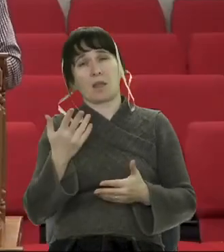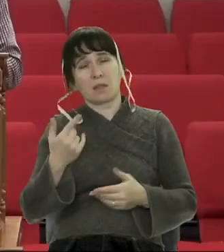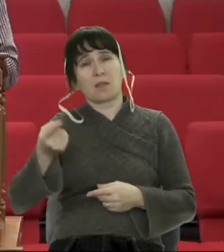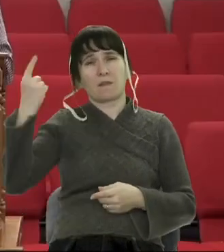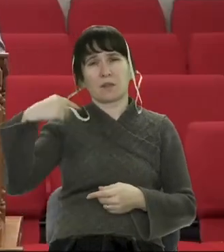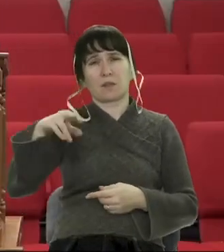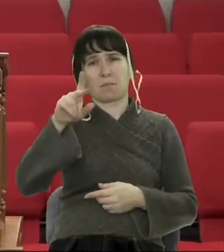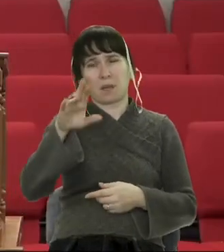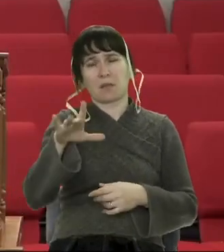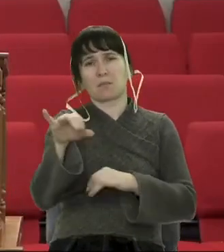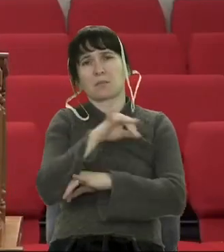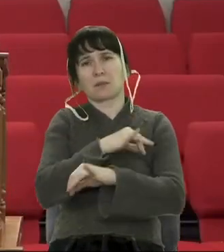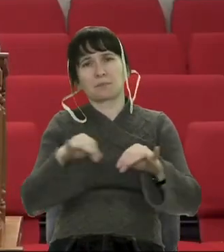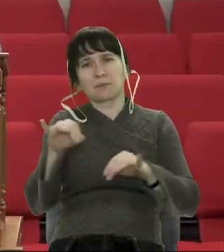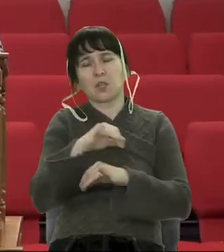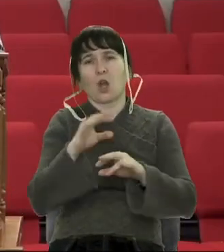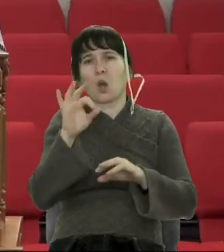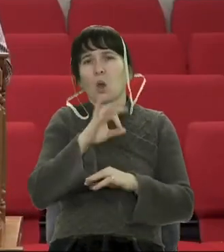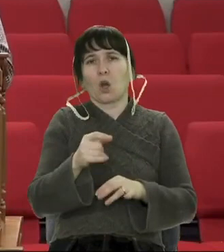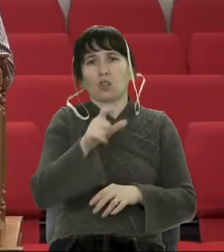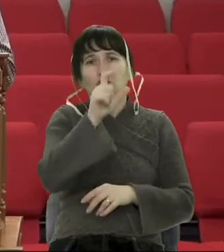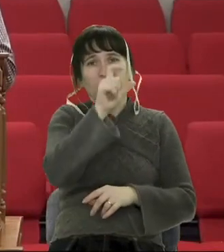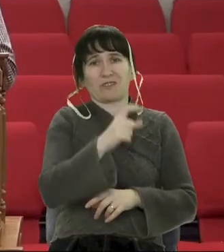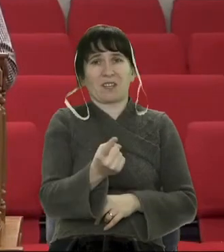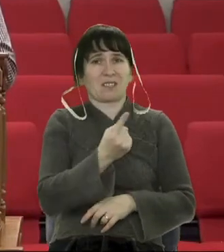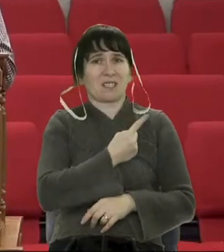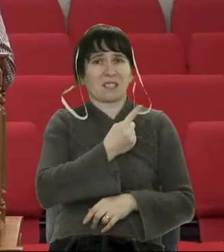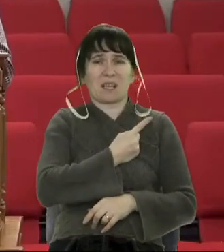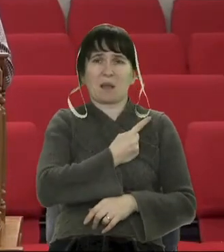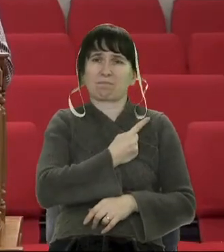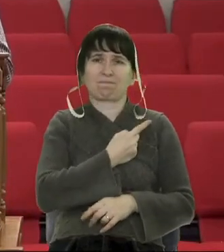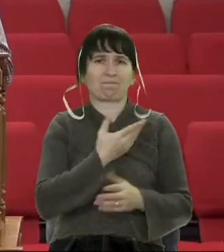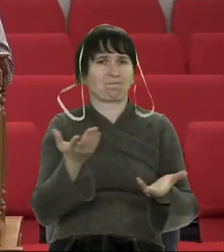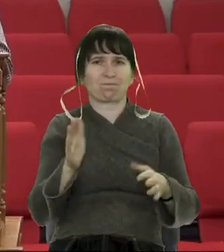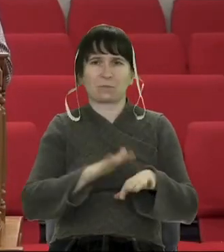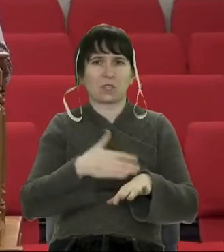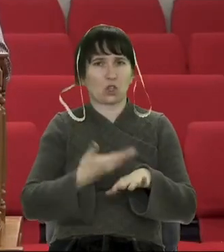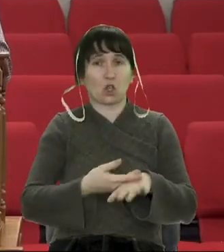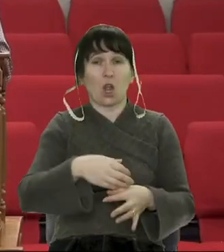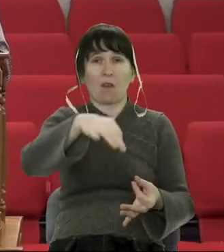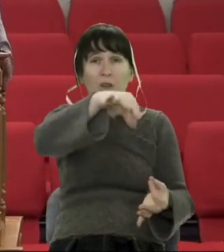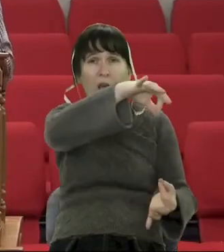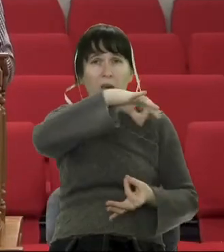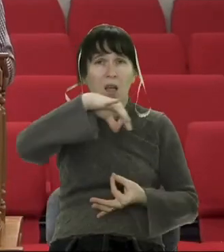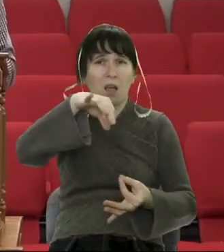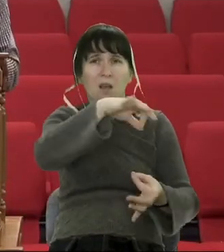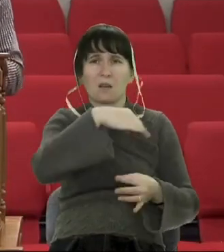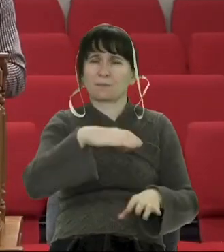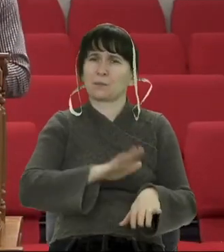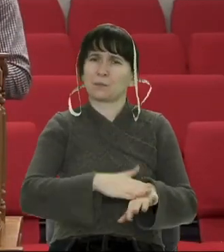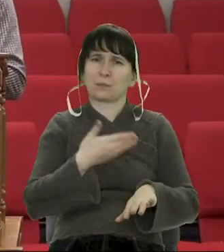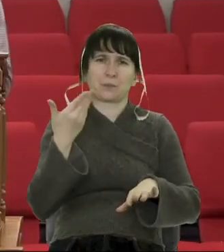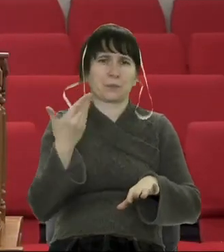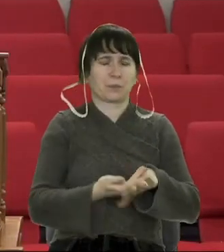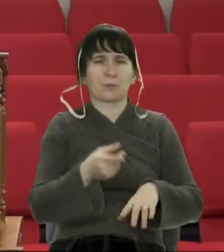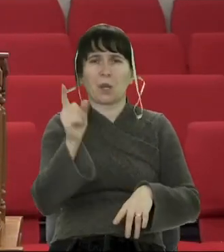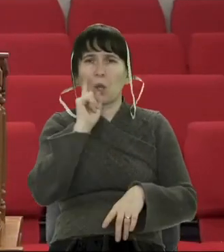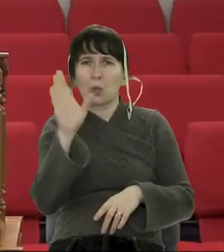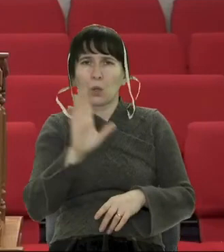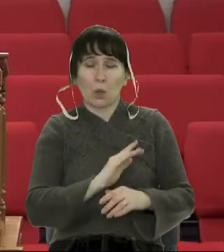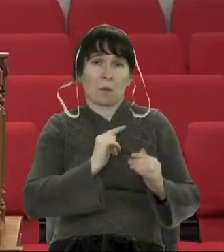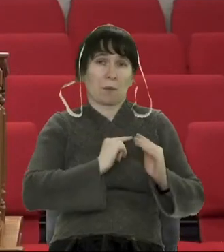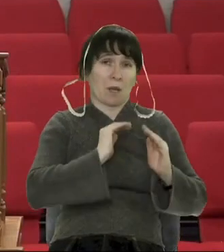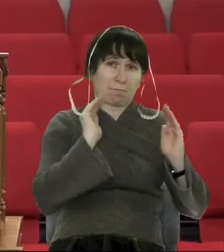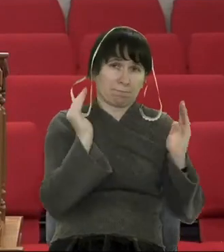самій і важливо довіряти іншим людям. Важливо не замикатись в собі і спільність, особливо спільність в